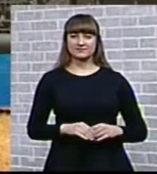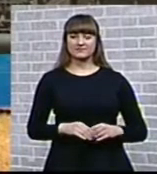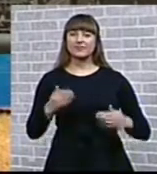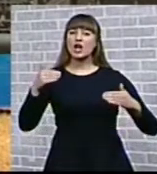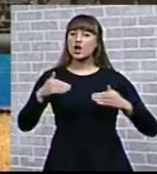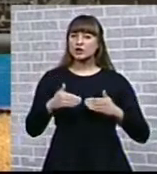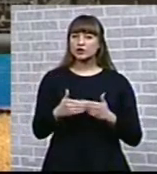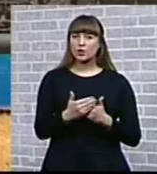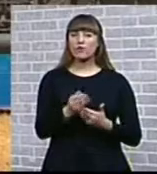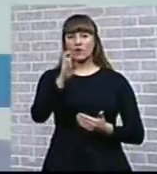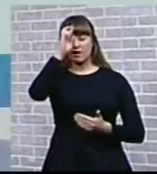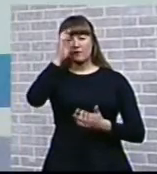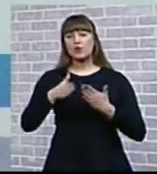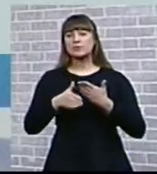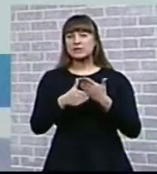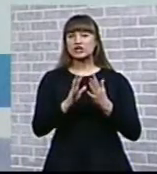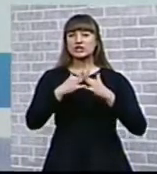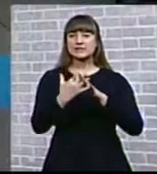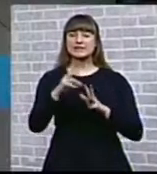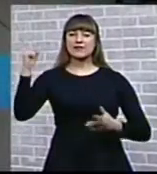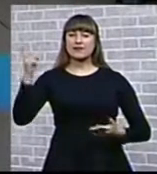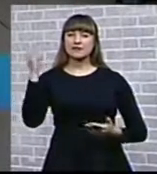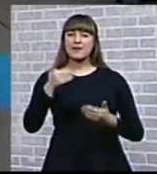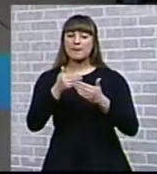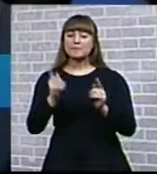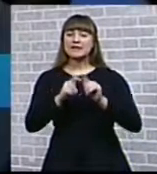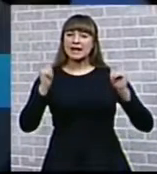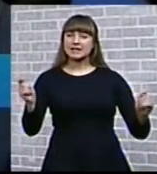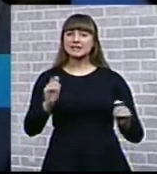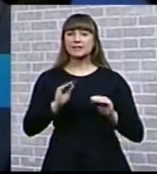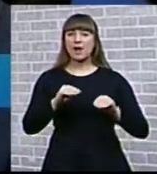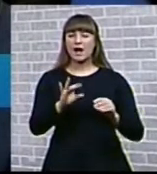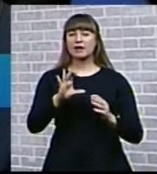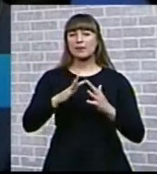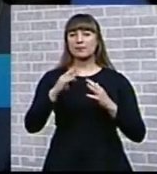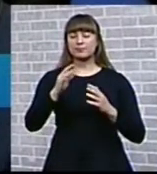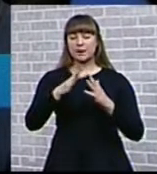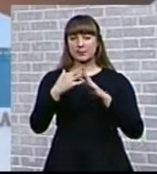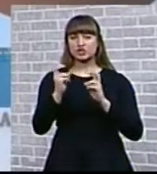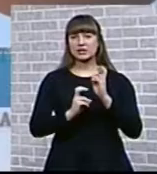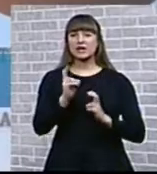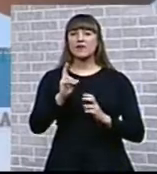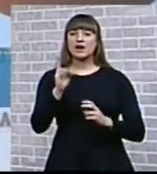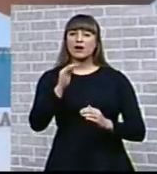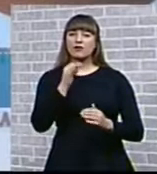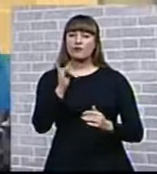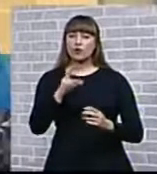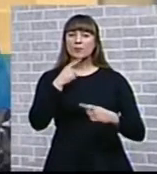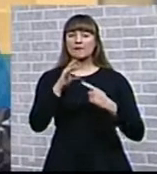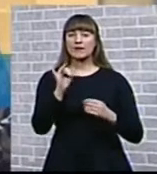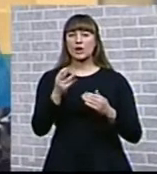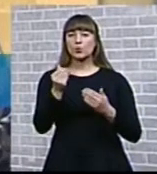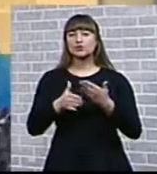Новая в господдержке сельского хозяйства. Перед открытием агропромышленного форума говорили о субсидиях. Мне